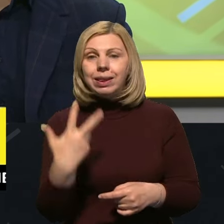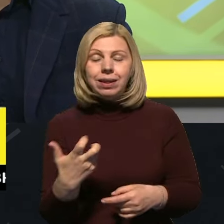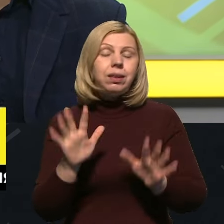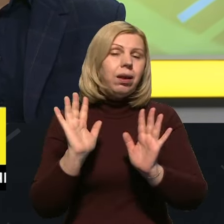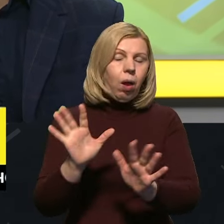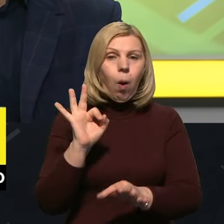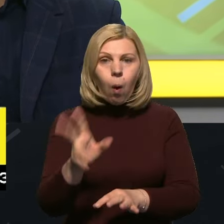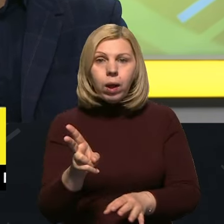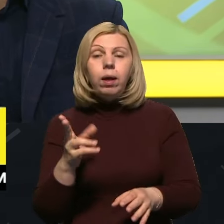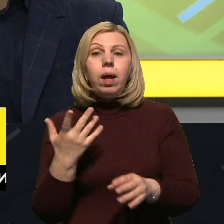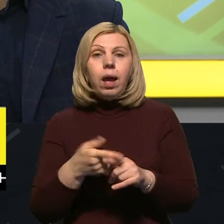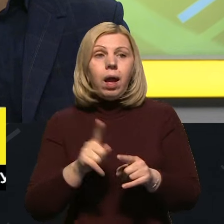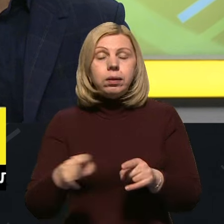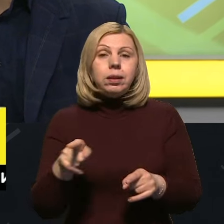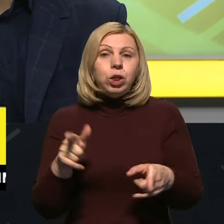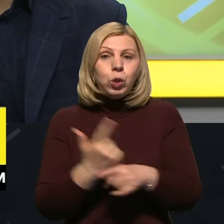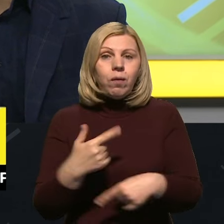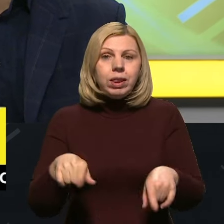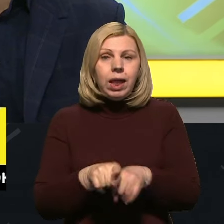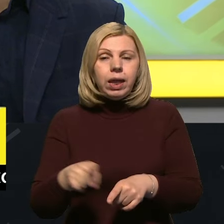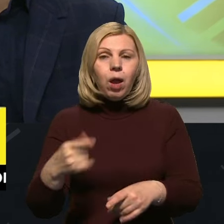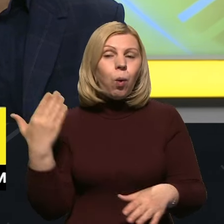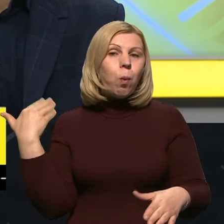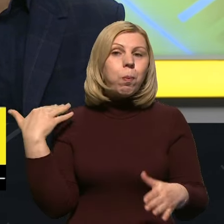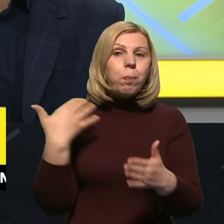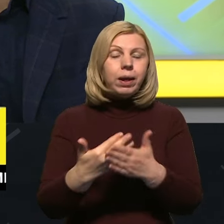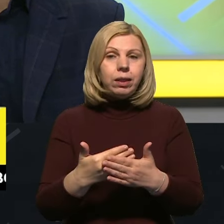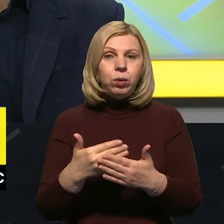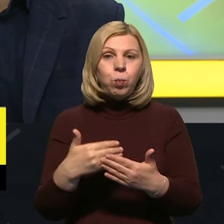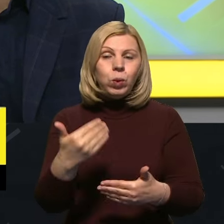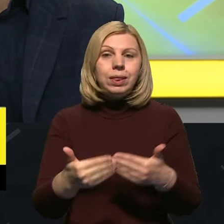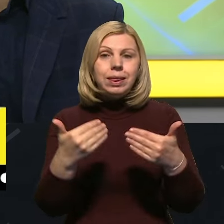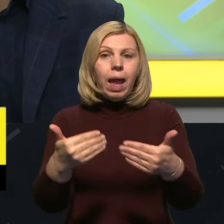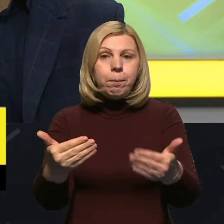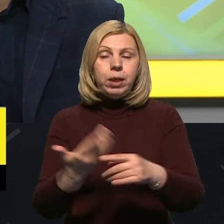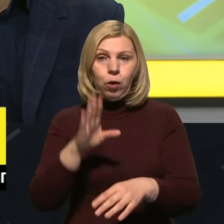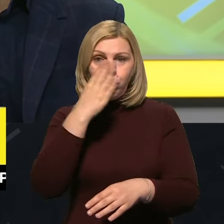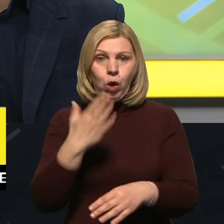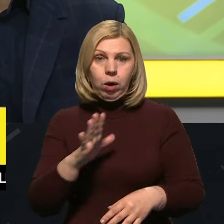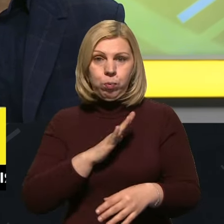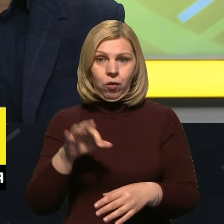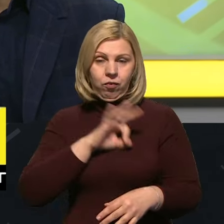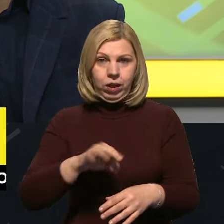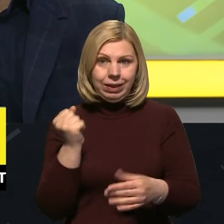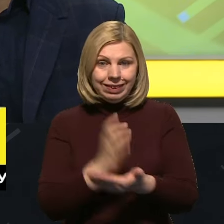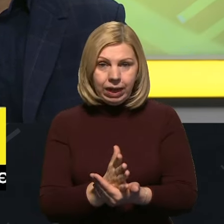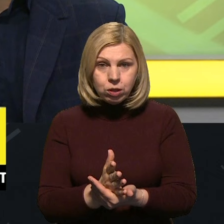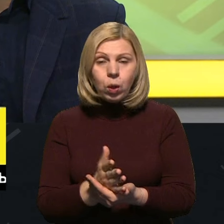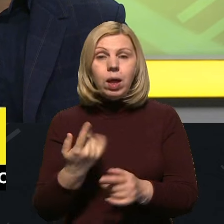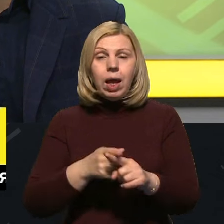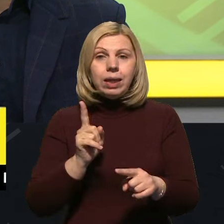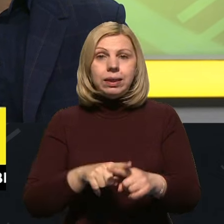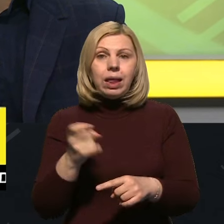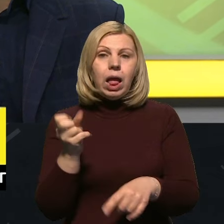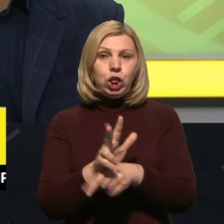Окей. Тобто, але, знову таки, це у попередньому темпі, якщо в отворах використати одразу, то це на